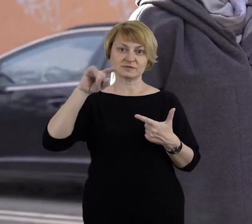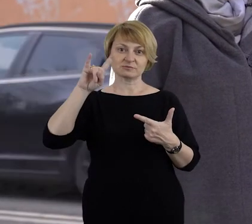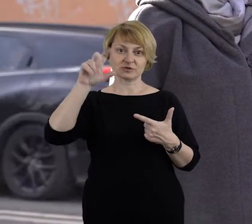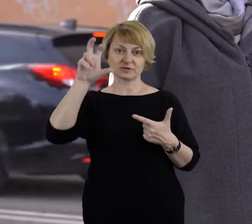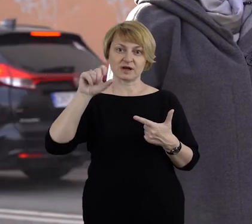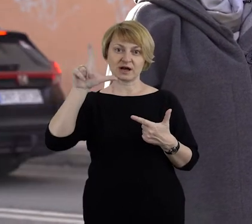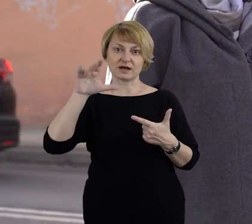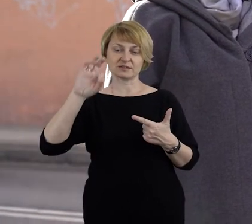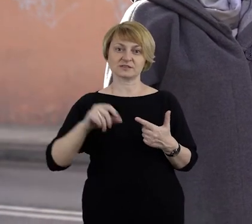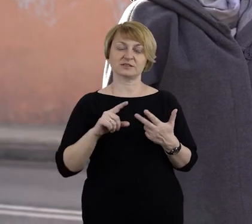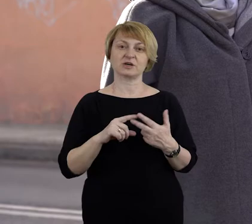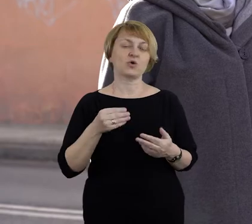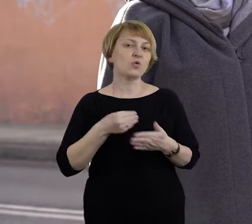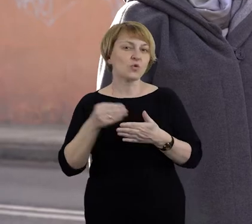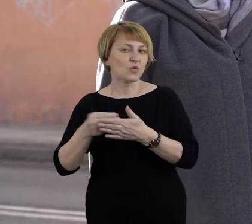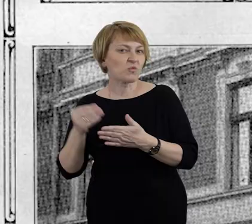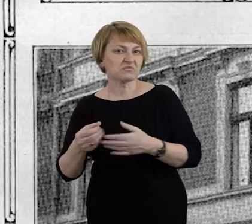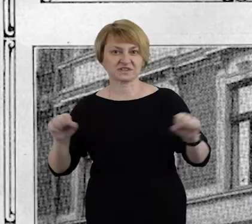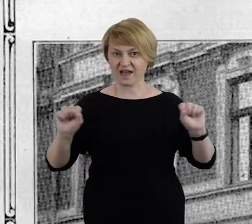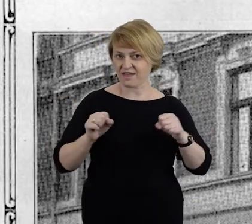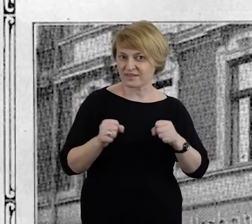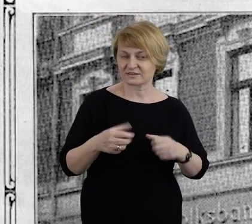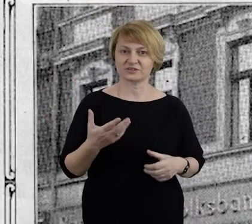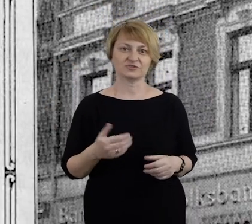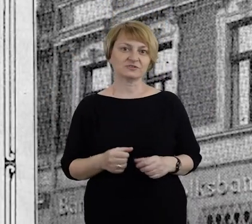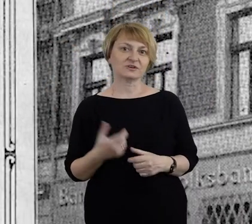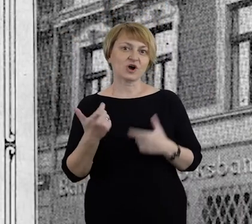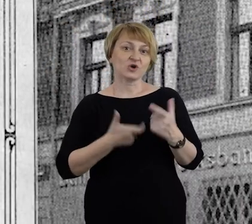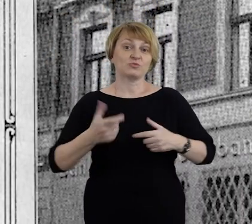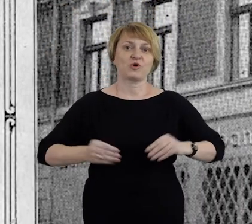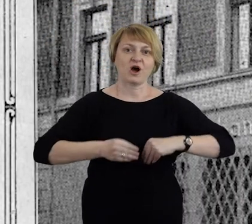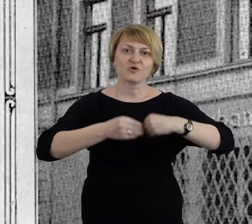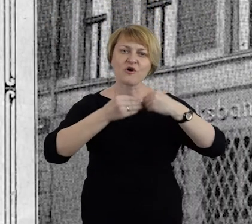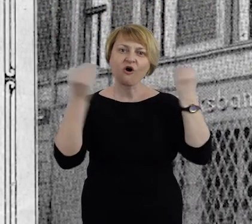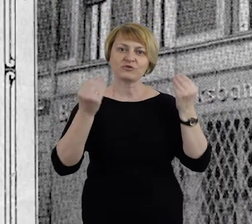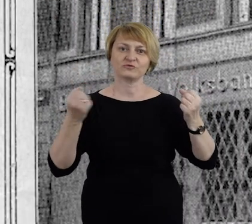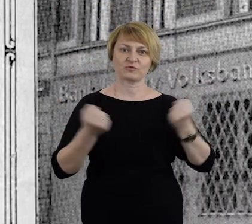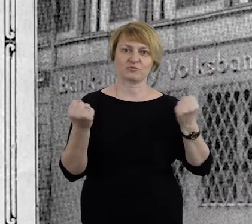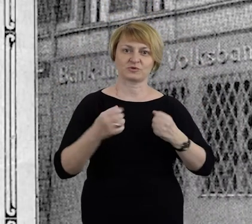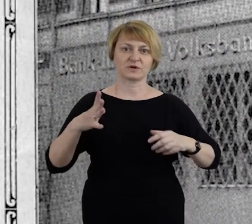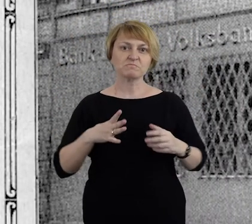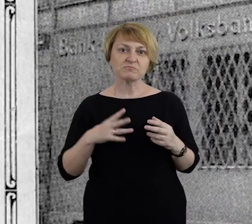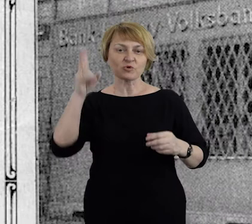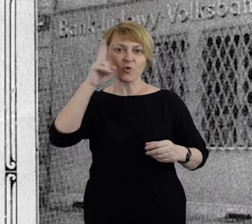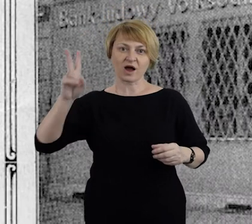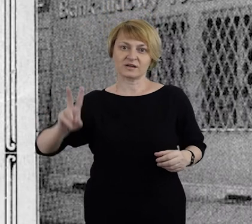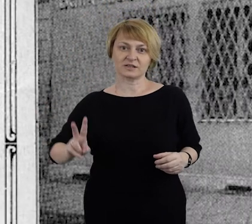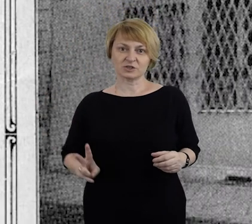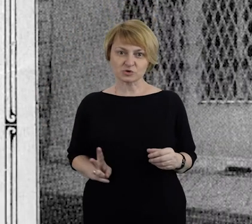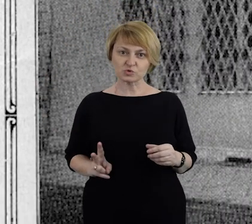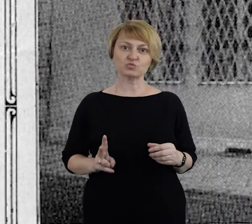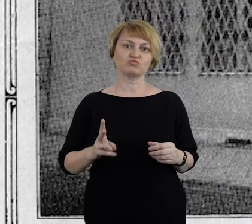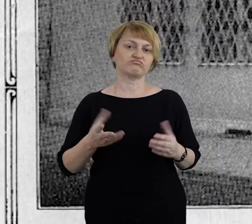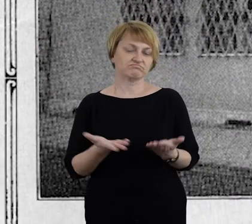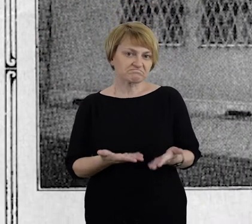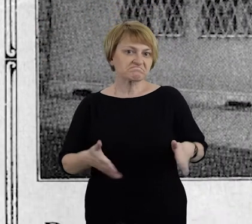Spychalskiego, kupca bardzo rzutkiego, nabrała takiego dynamicznego rozwoju. Kiedy była to już instytucja